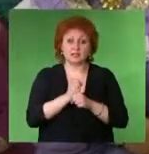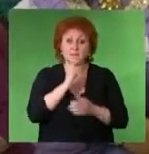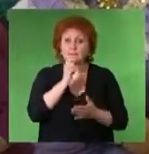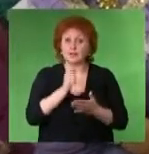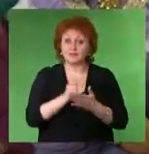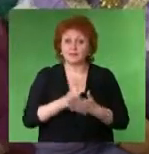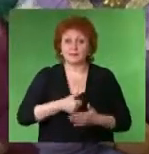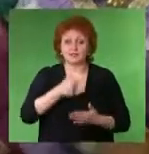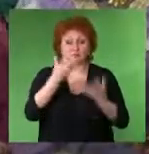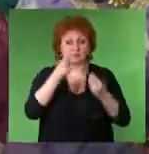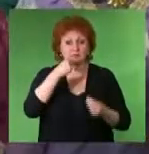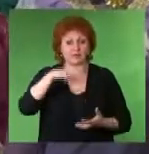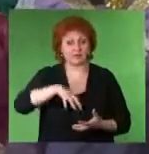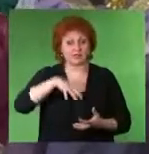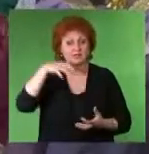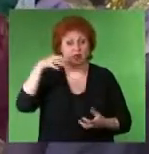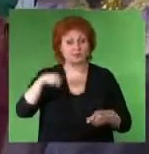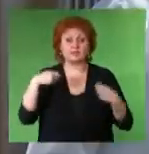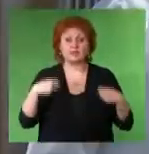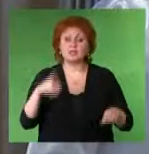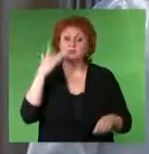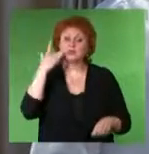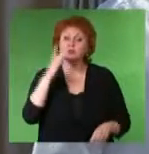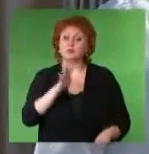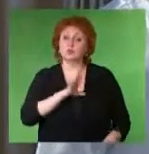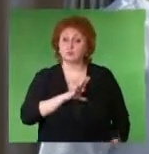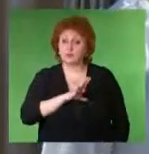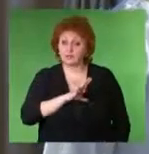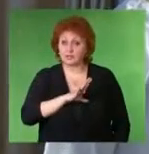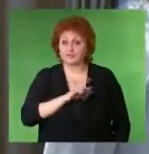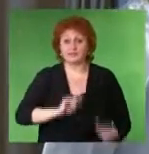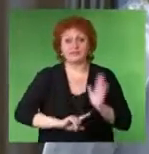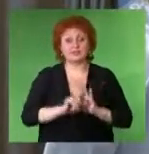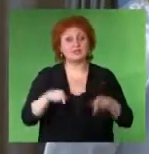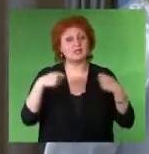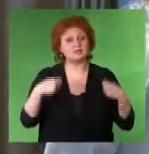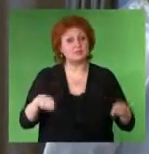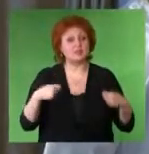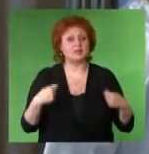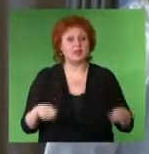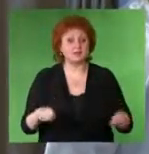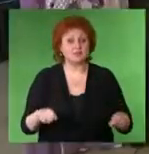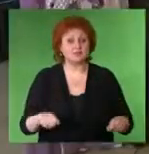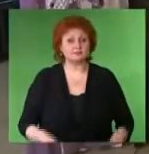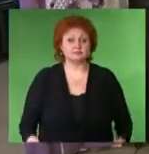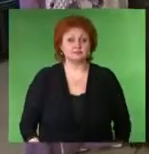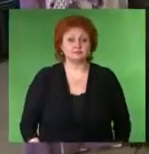И уже с первого дня Пасхи на ярмарках, которые устраивались в благочине, началась продажа этих вещей